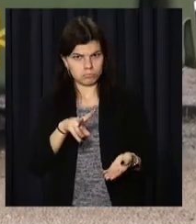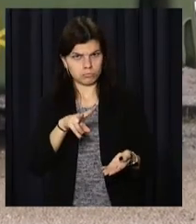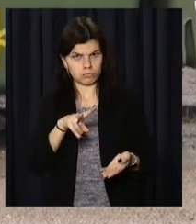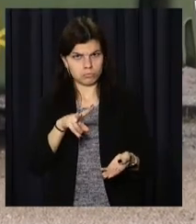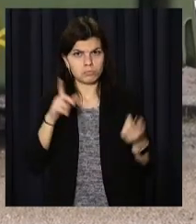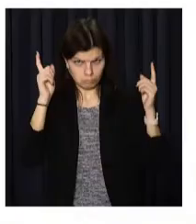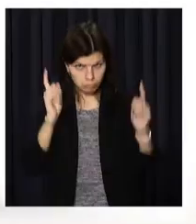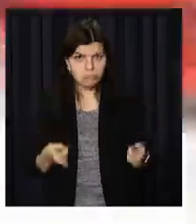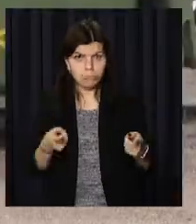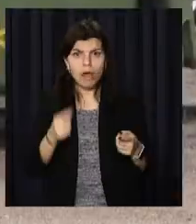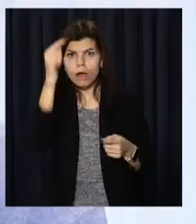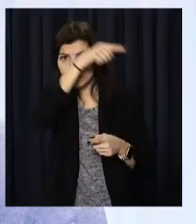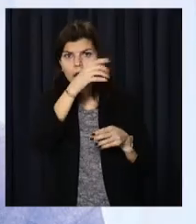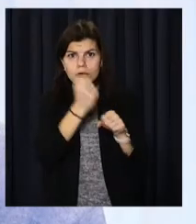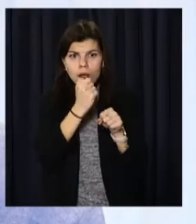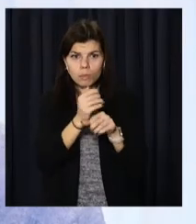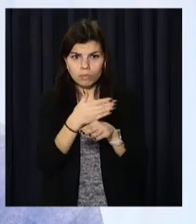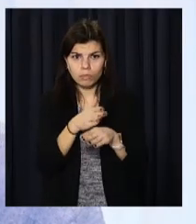чи справді сміття переробляється?